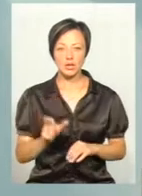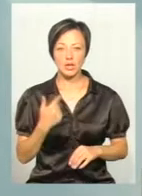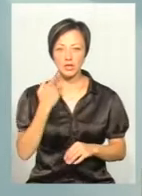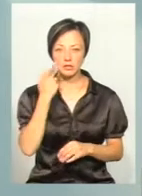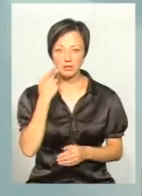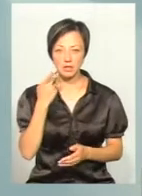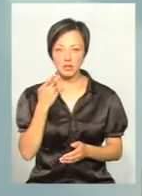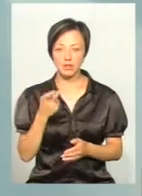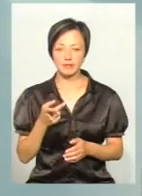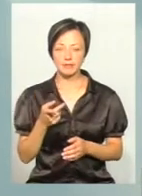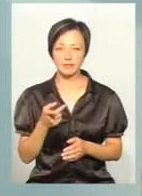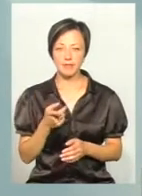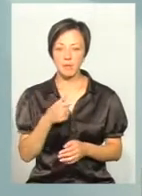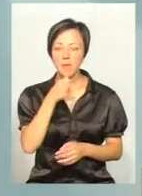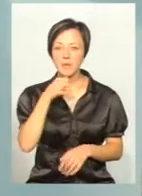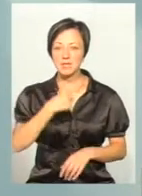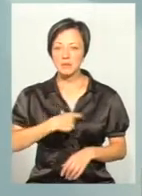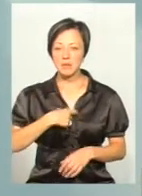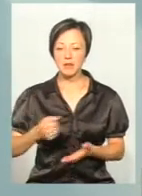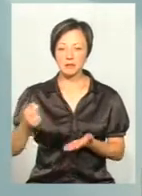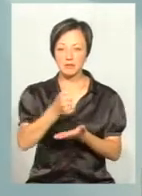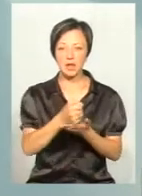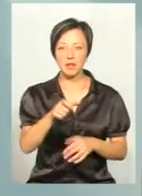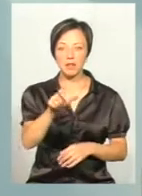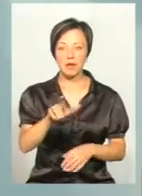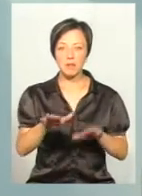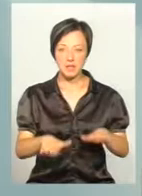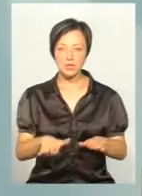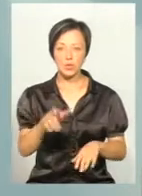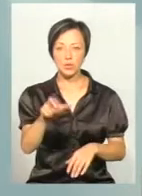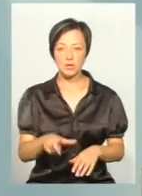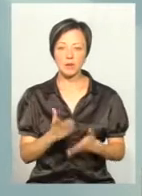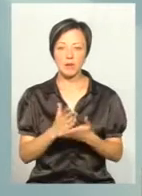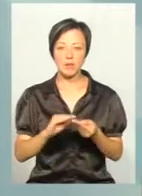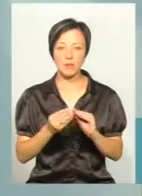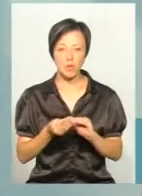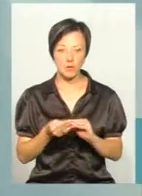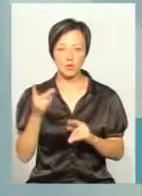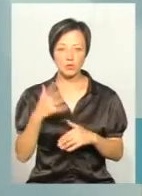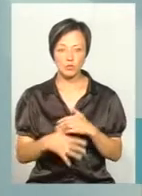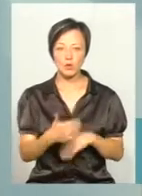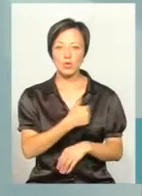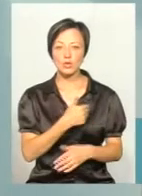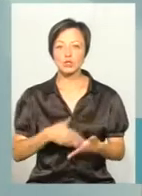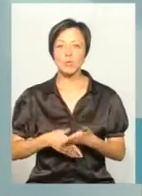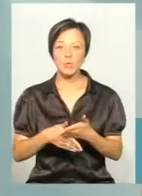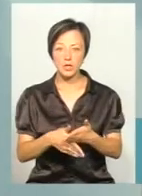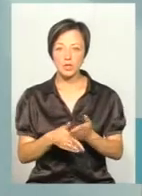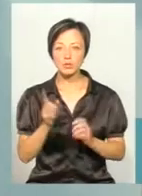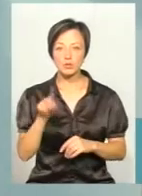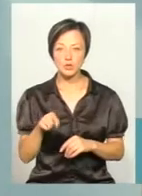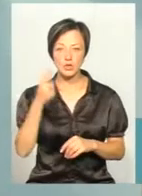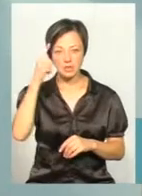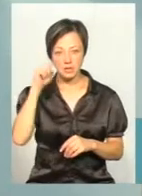місце людини, яка має якусь травму, якусь проблему, і розуміє, що хочеться допомогти, тому що,